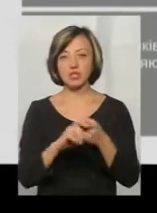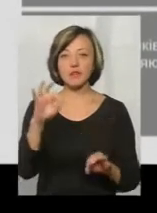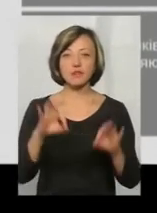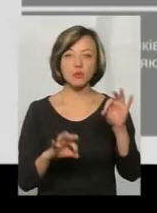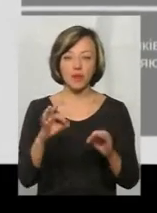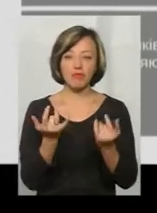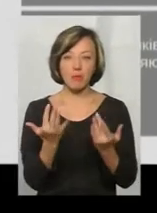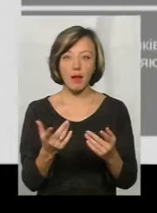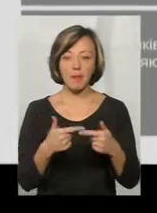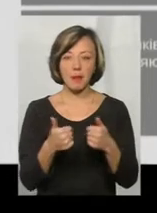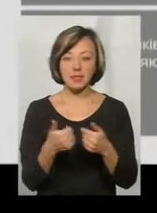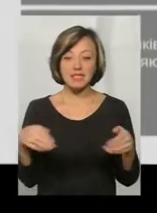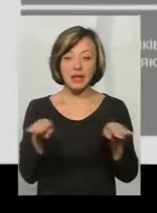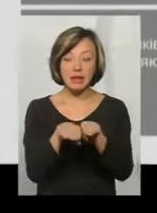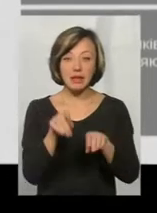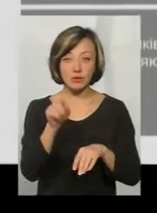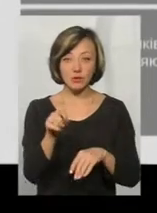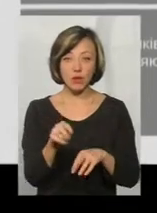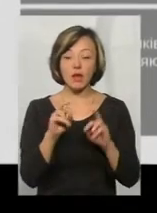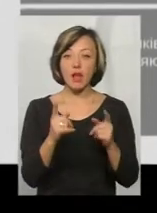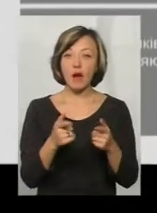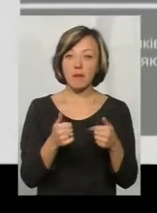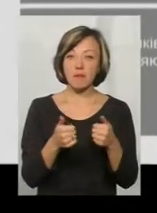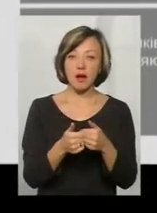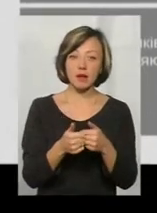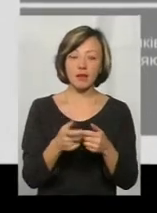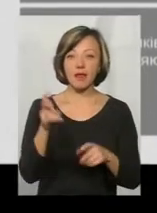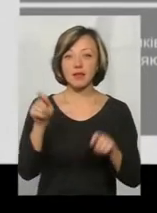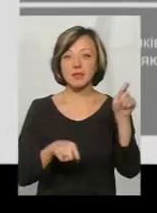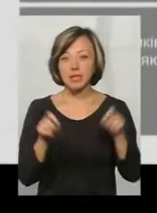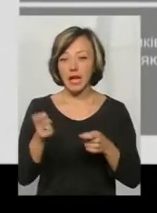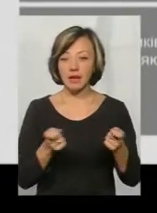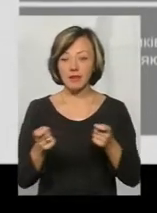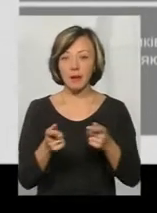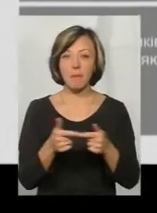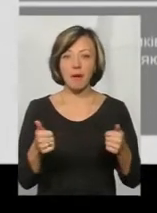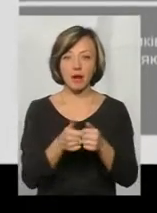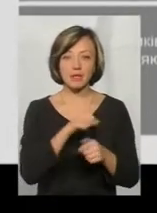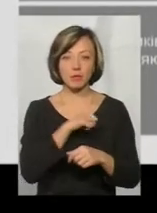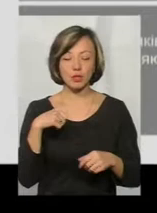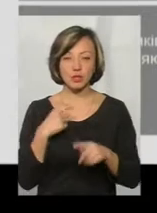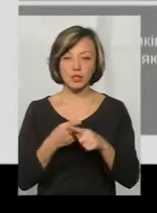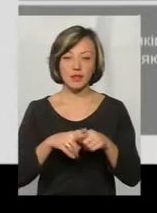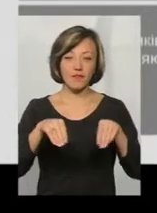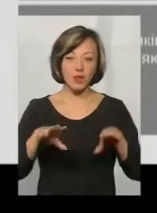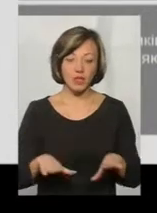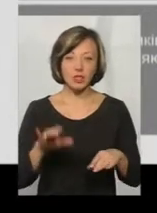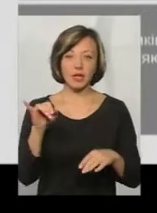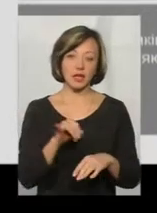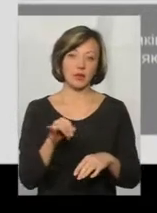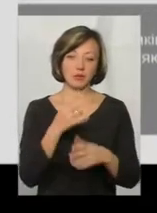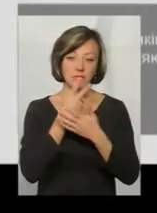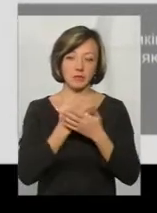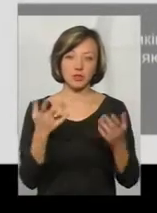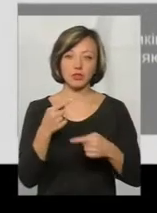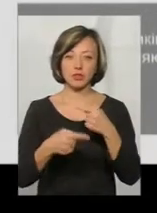партія. Закритість його полягає в тому, що як партія там на з'їзді, чи керівники партії самостійно, як це теж буває, вирішили, і легалізували